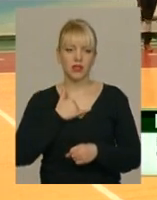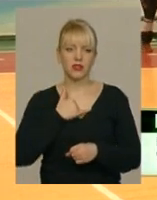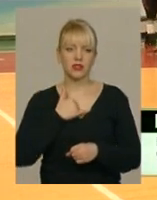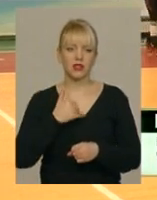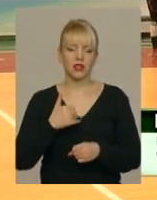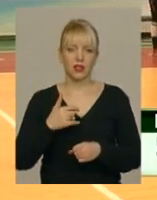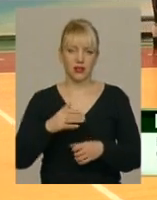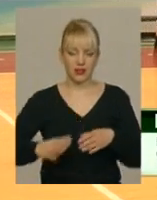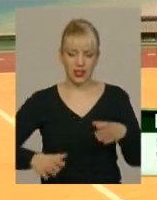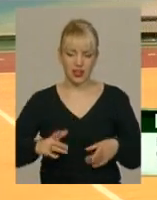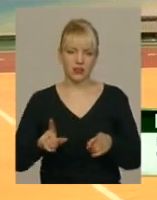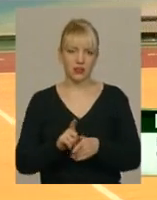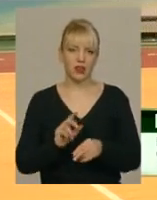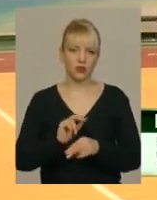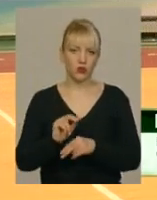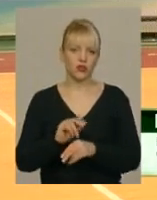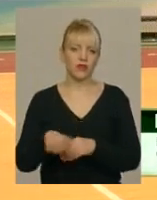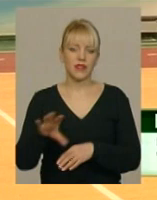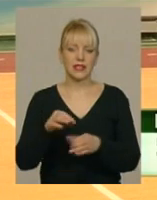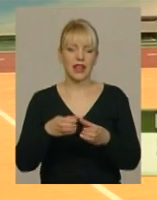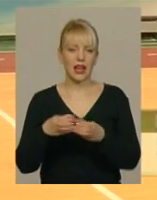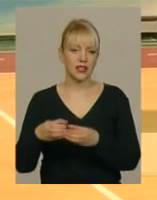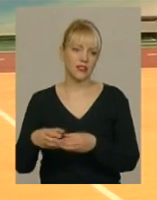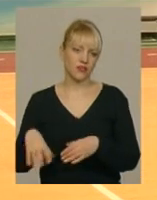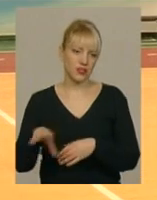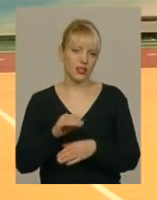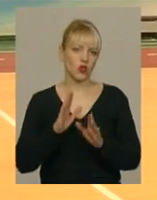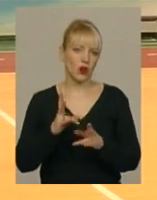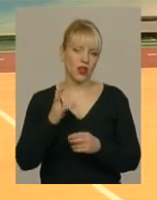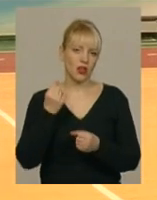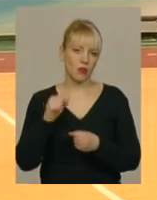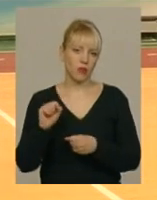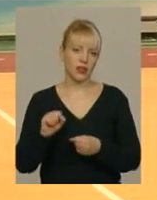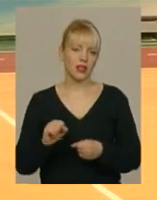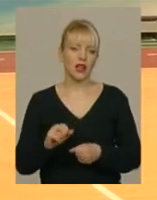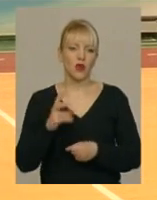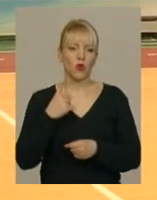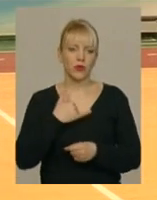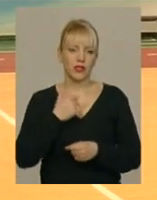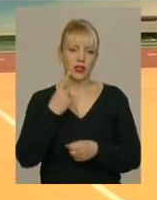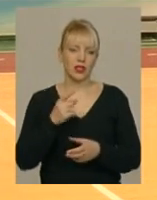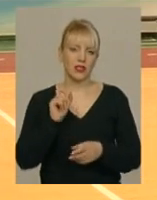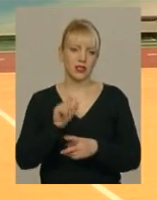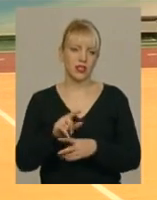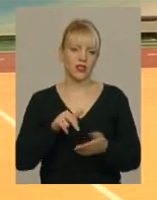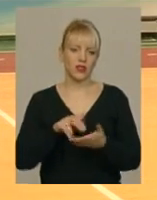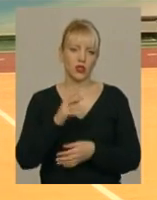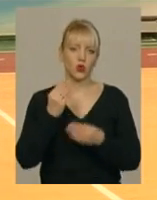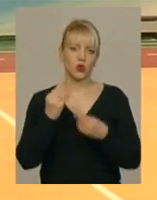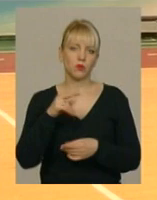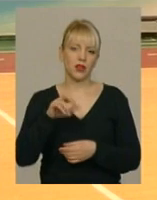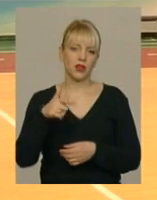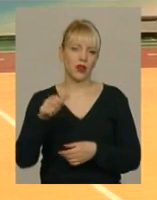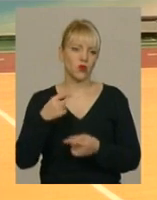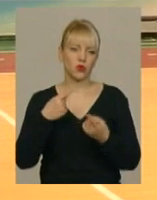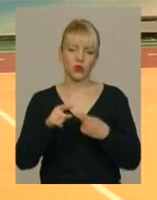тренер, і весь колектив, всі тільки на побіду настрійні. У нас одна задача – виходити в суперлігу. Ми